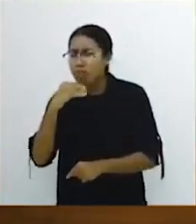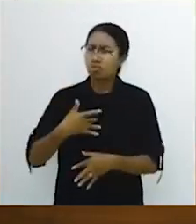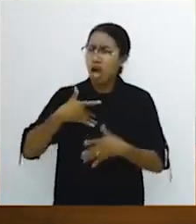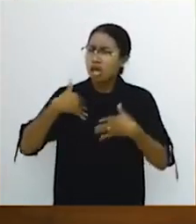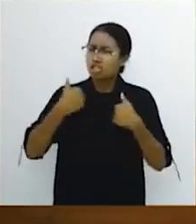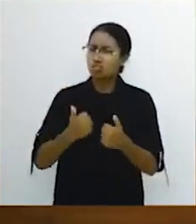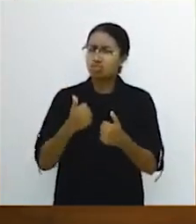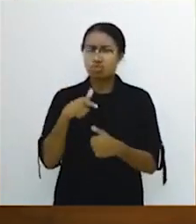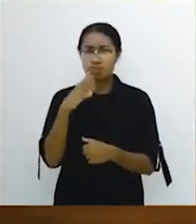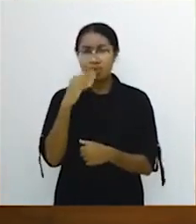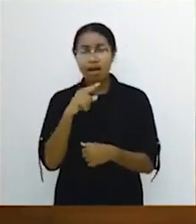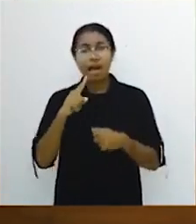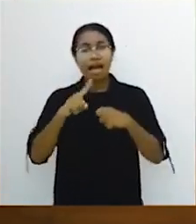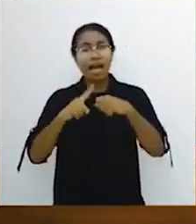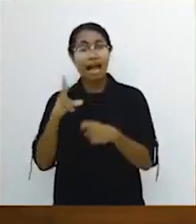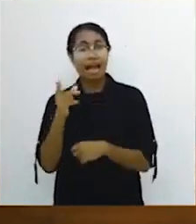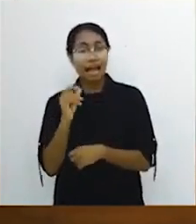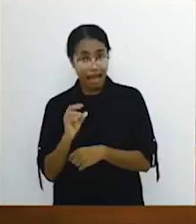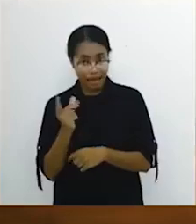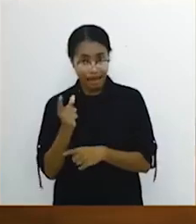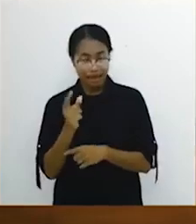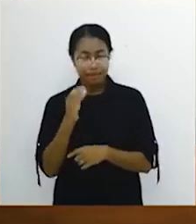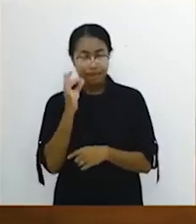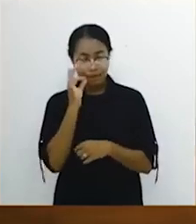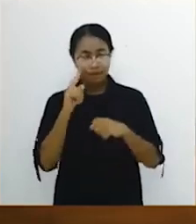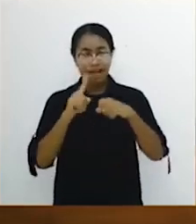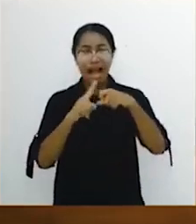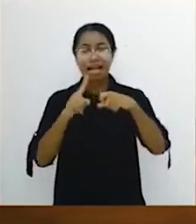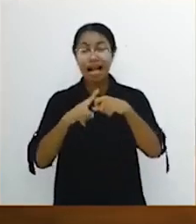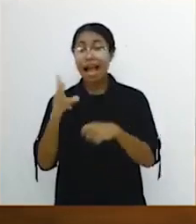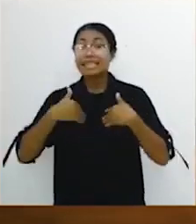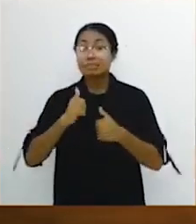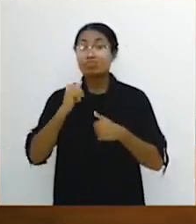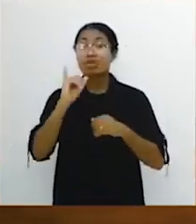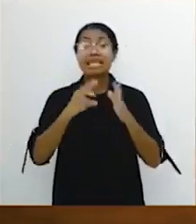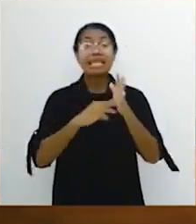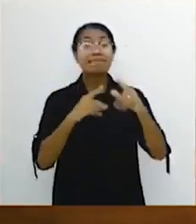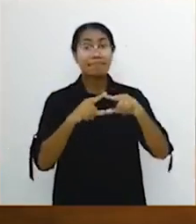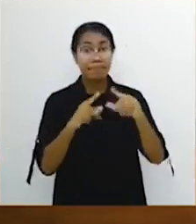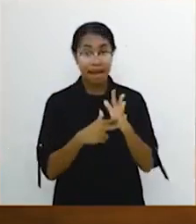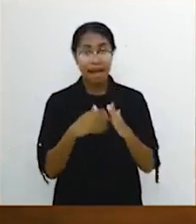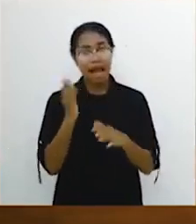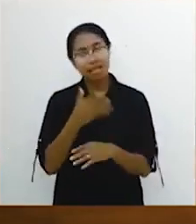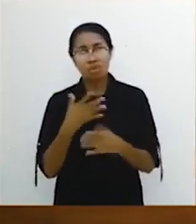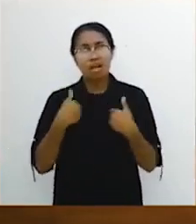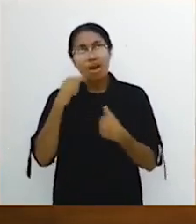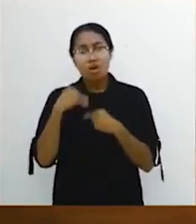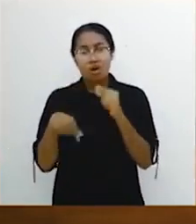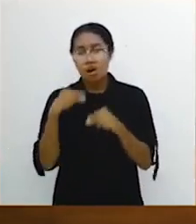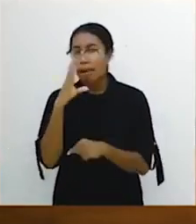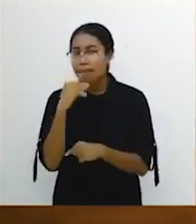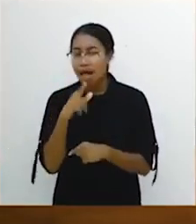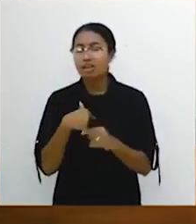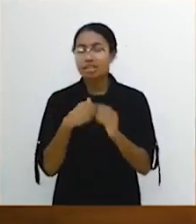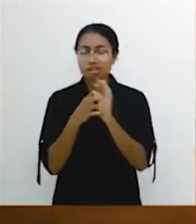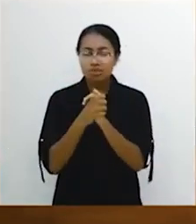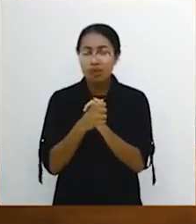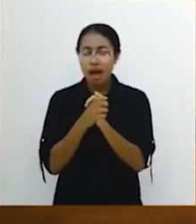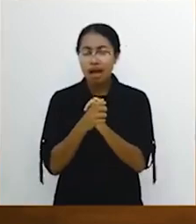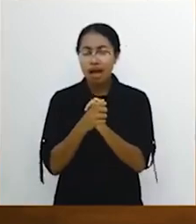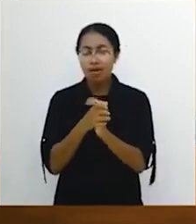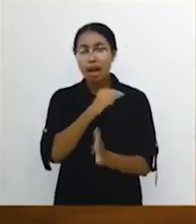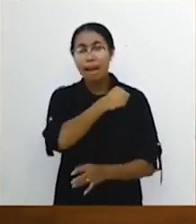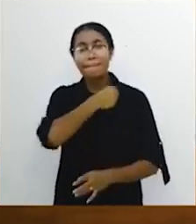menyembuhkan. Bikin KKR kesembuhan ilahi. Melakukan penyembuhan-penyembuhan ilahi. Atau ada orang yang mengaku didoakan oleh